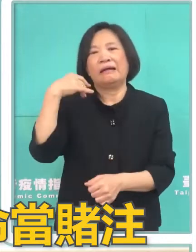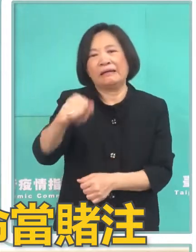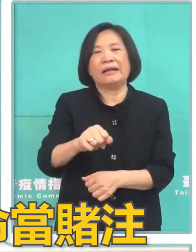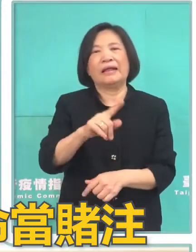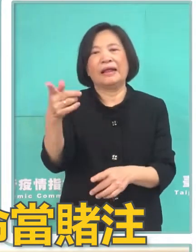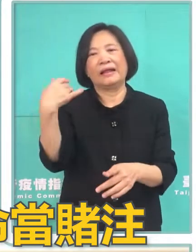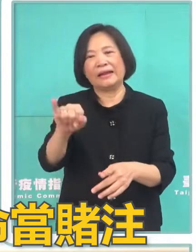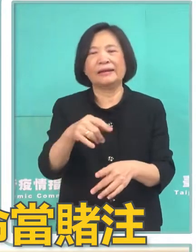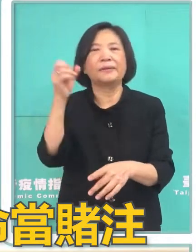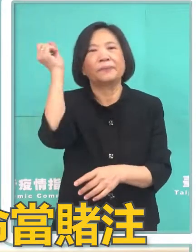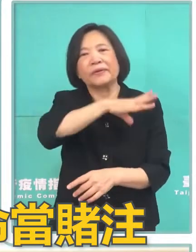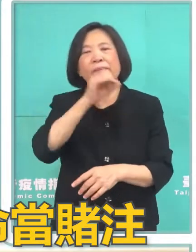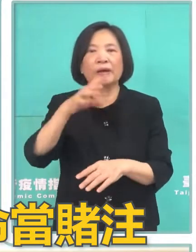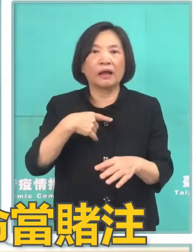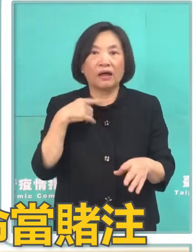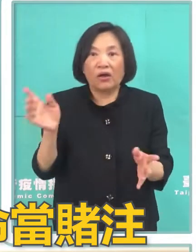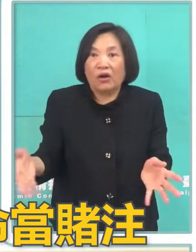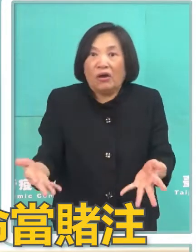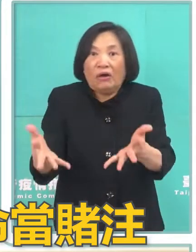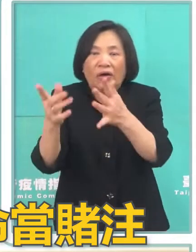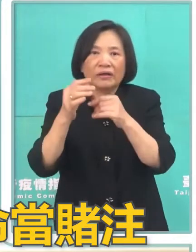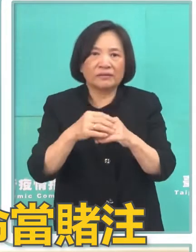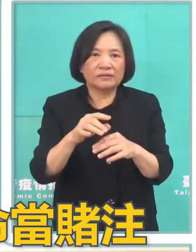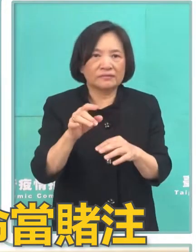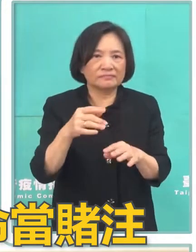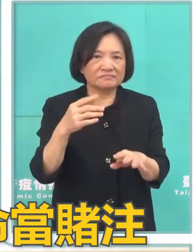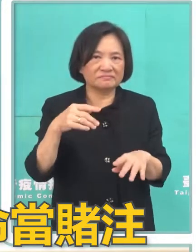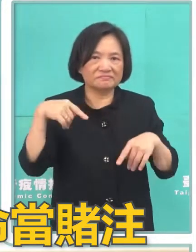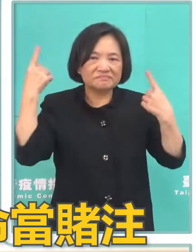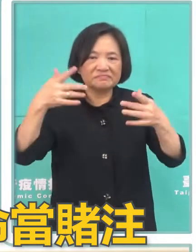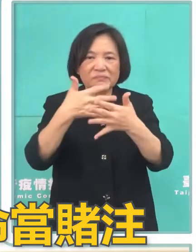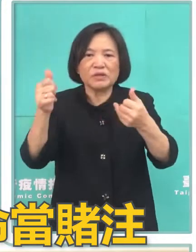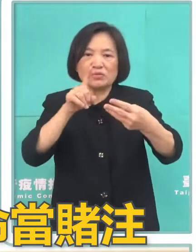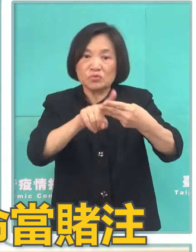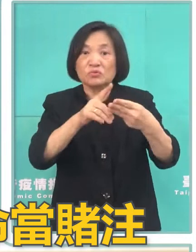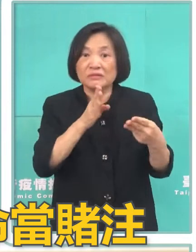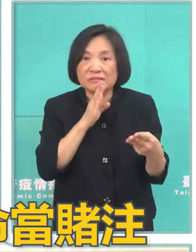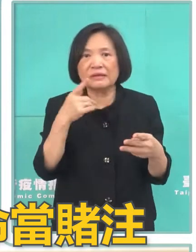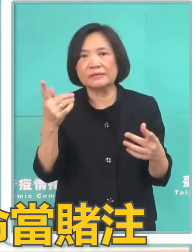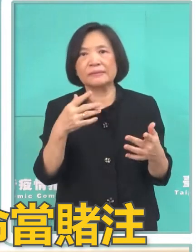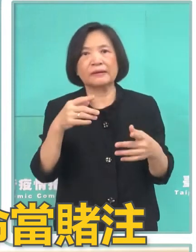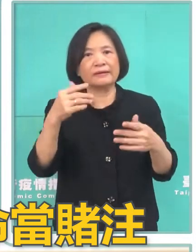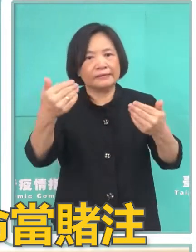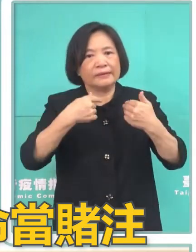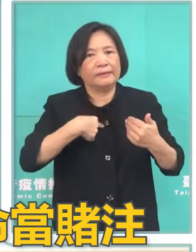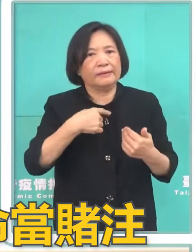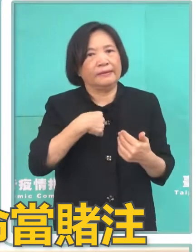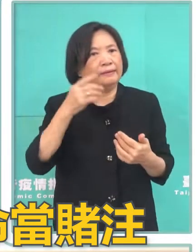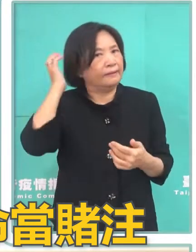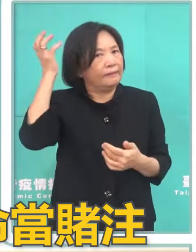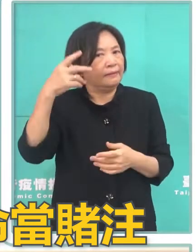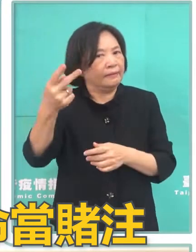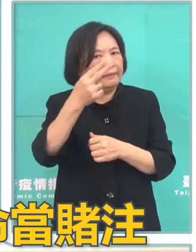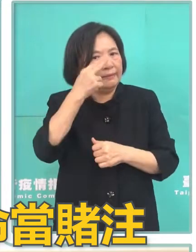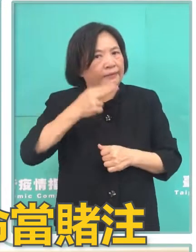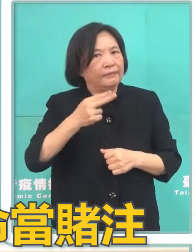等等甚至這種訴諸民族主義來打擊我們